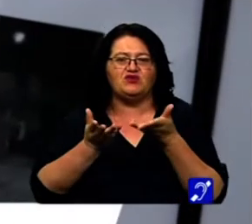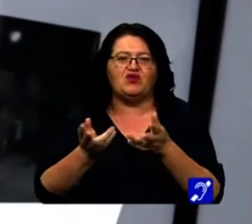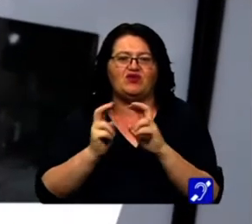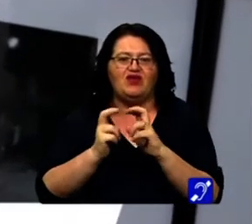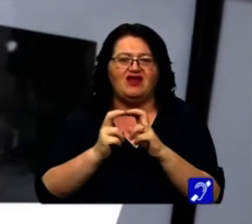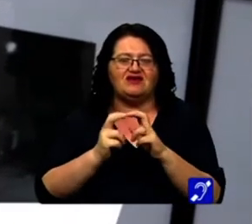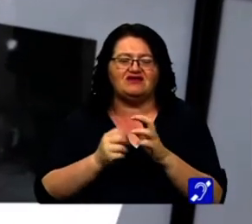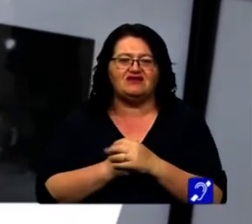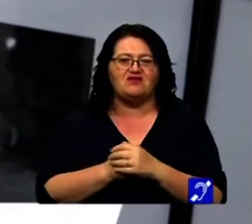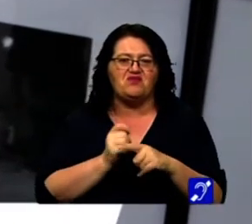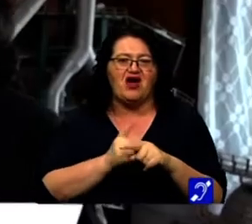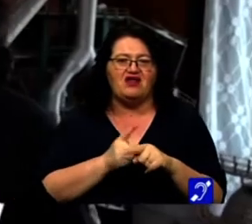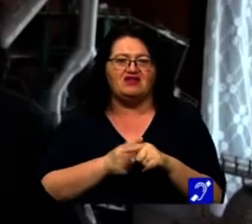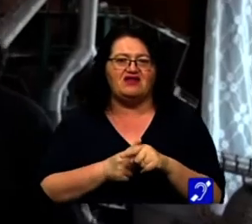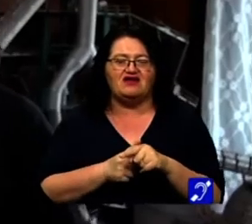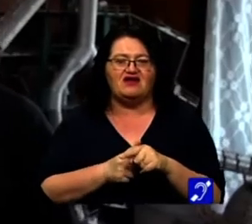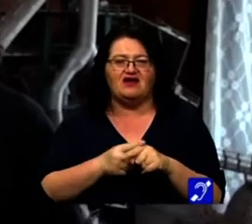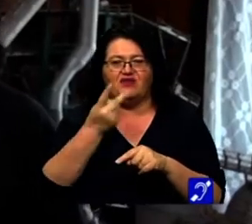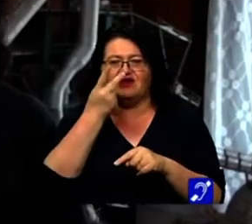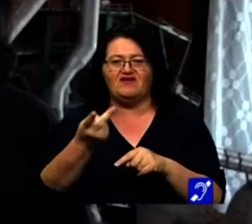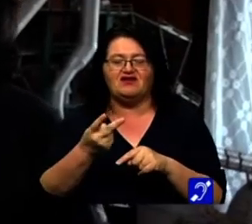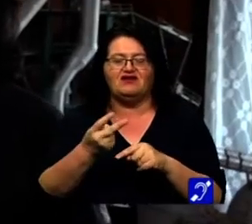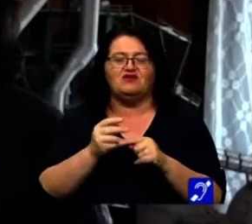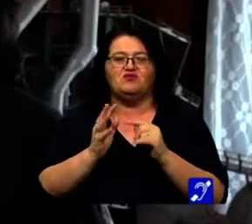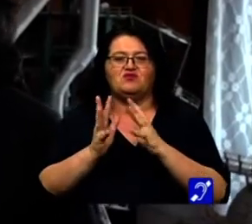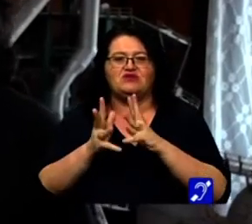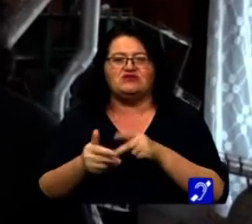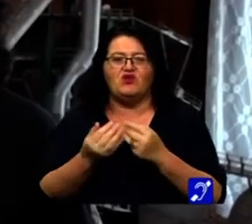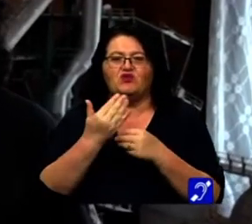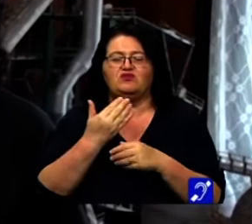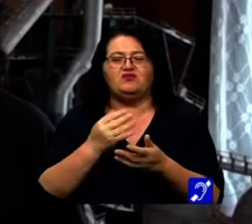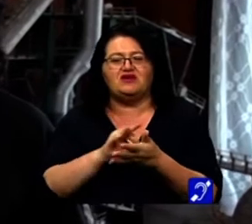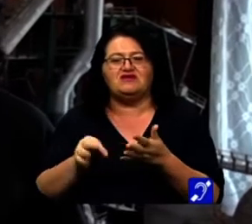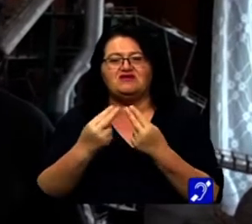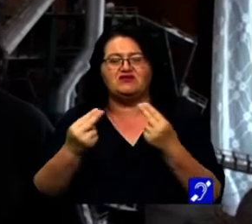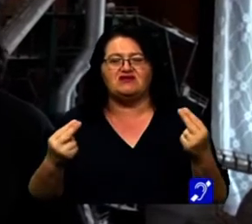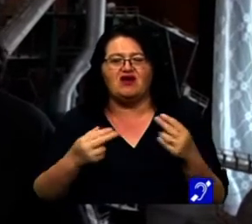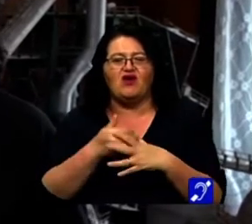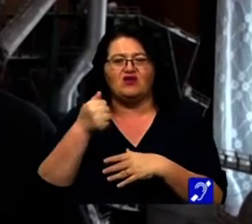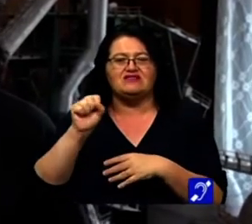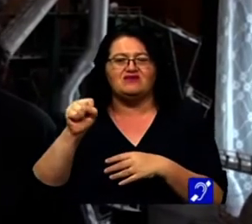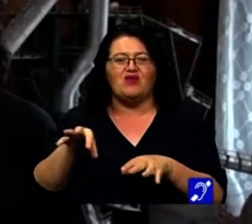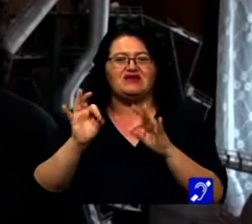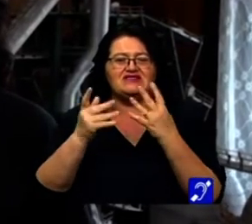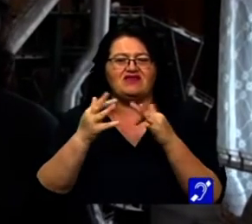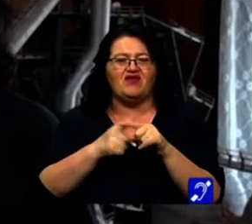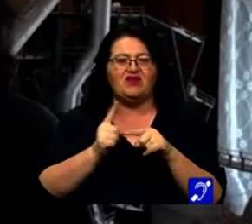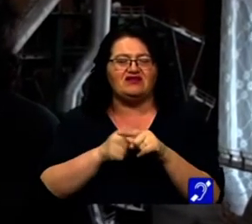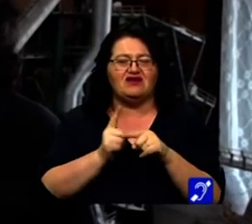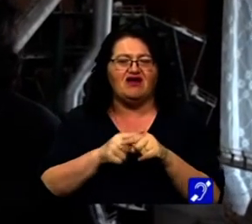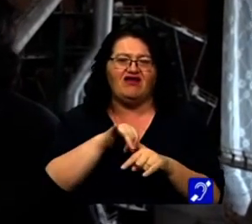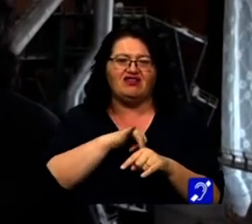electric. Din material pe care le scărăm la Muzeul Cineastul Amator, din colecția Aurel Săndelescu, am găsit câteva materiale